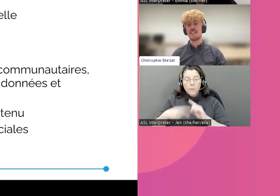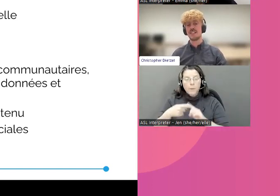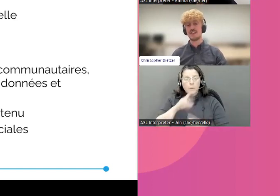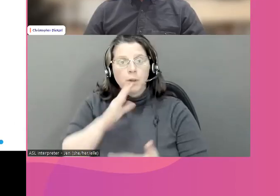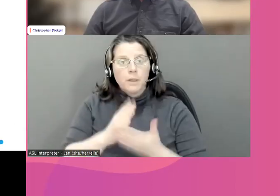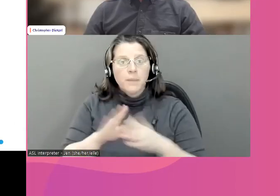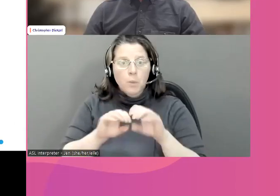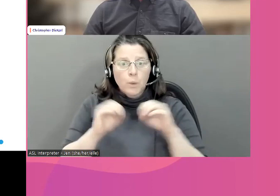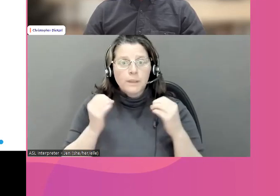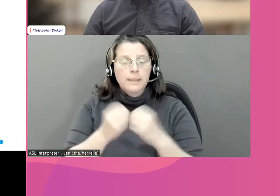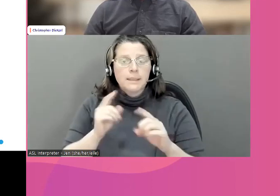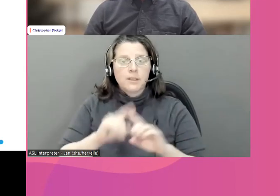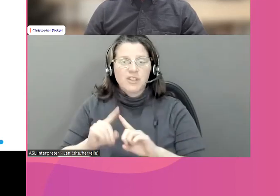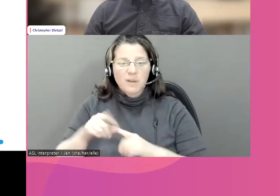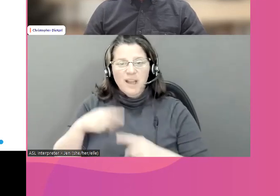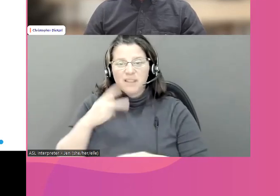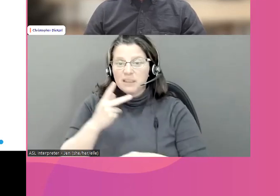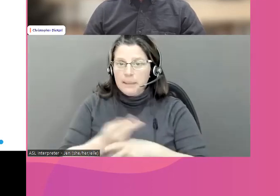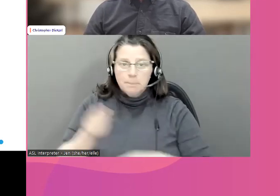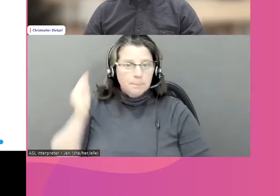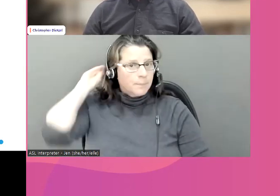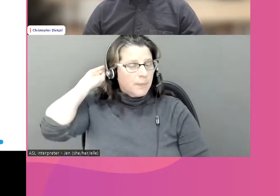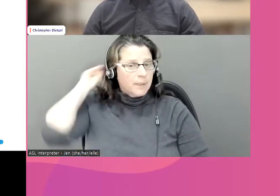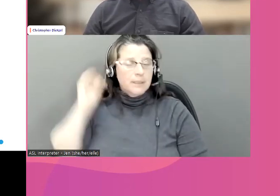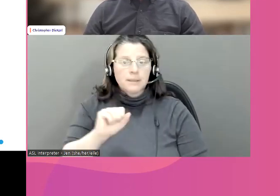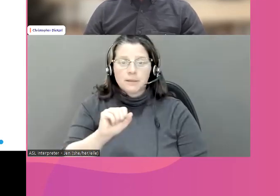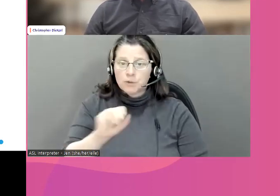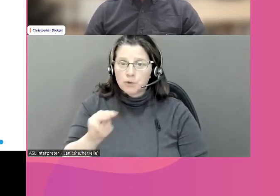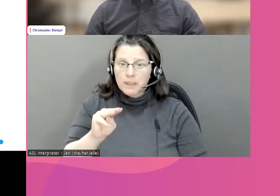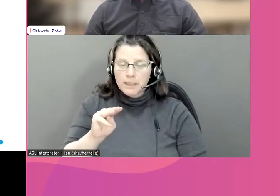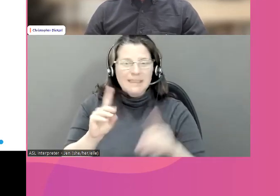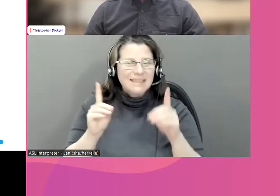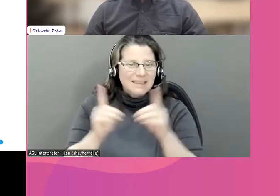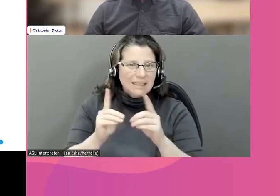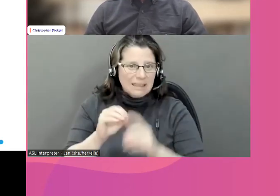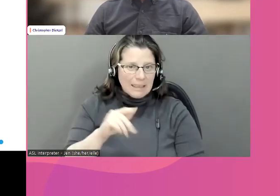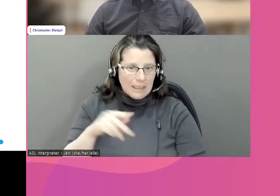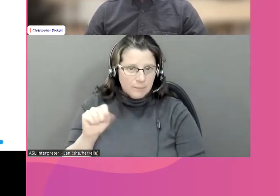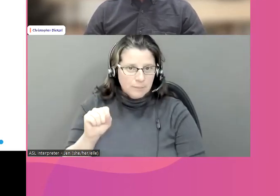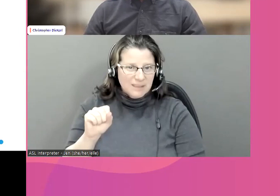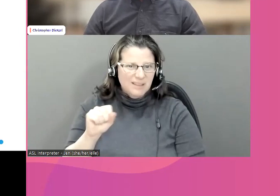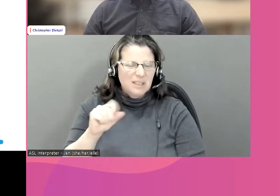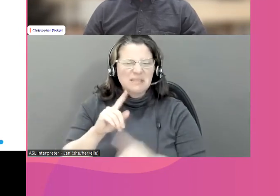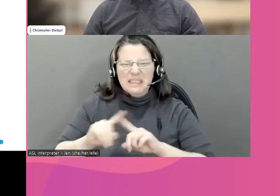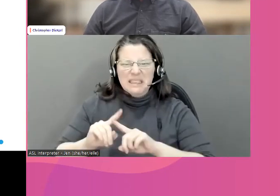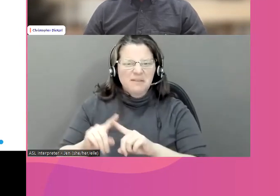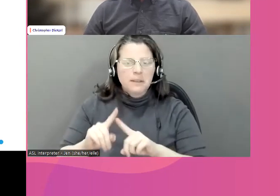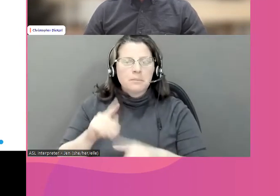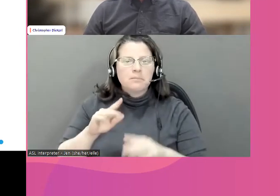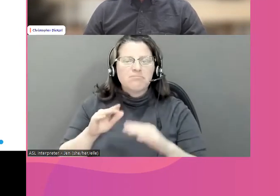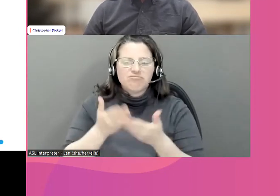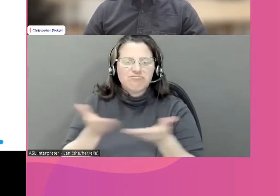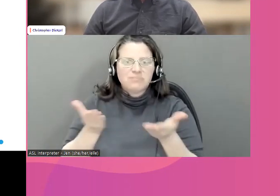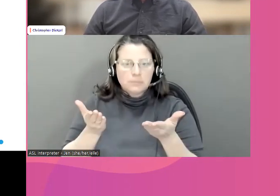méfaits organisationnels. Nous devons garder à l'esprit que la technologie, ce sont les applications de rencontre, les réseaux sociaux, les plateformes